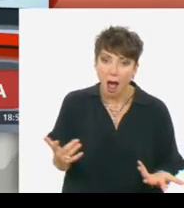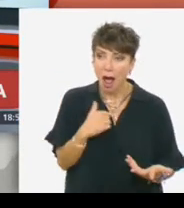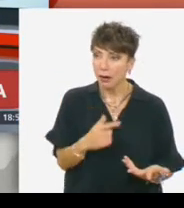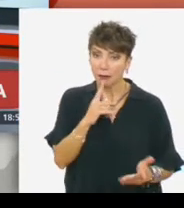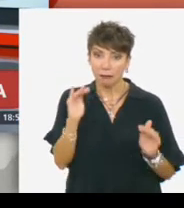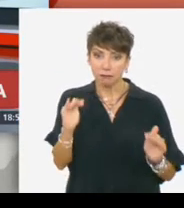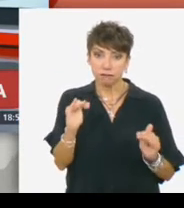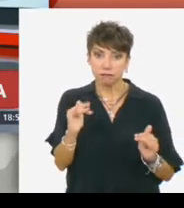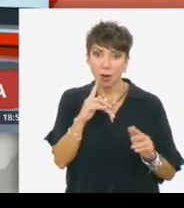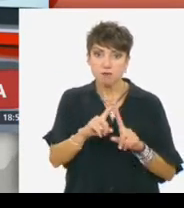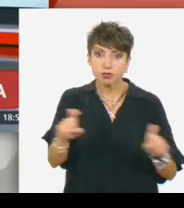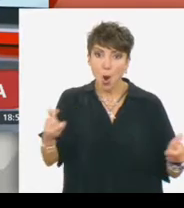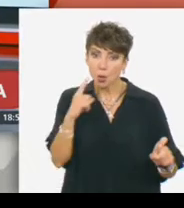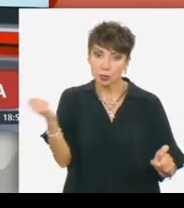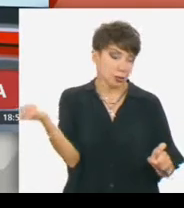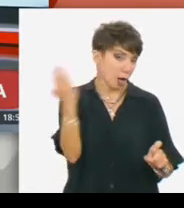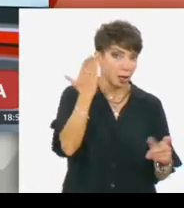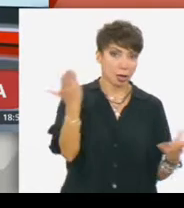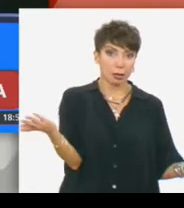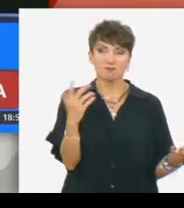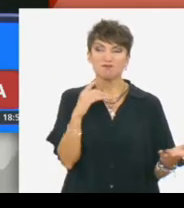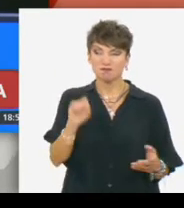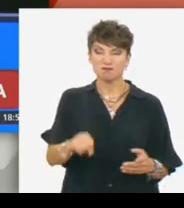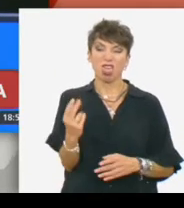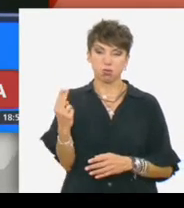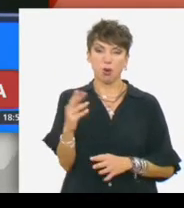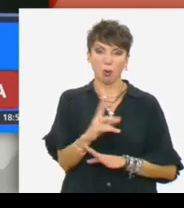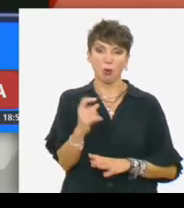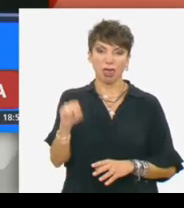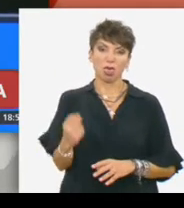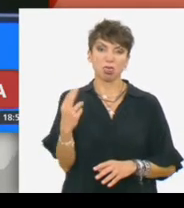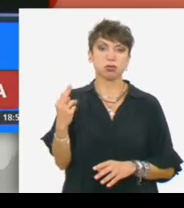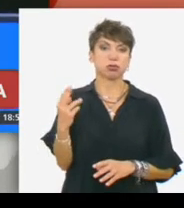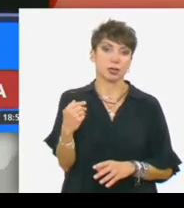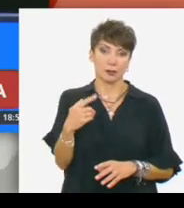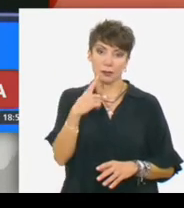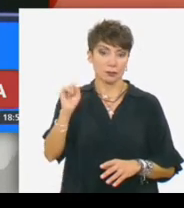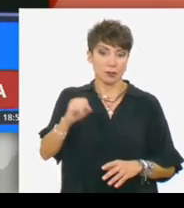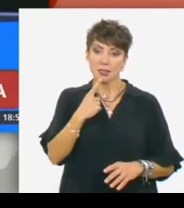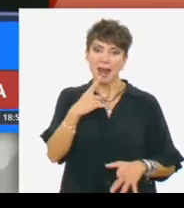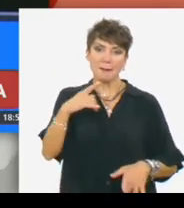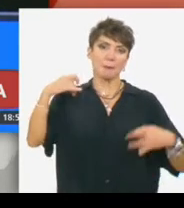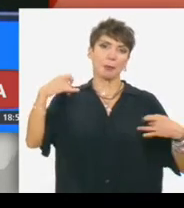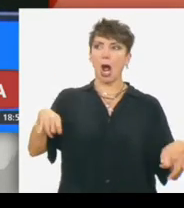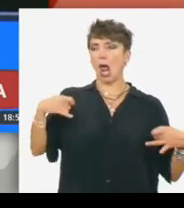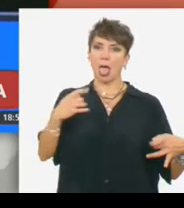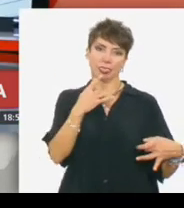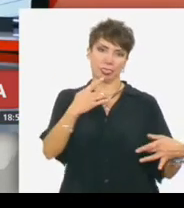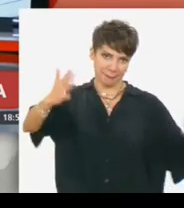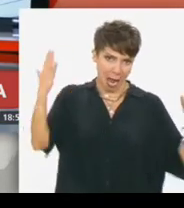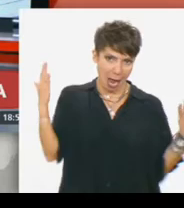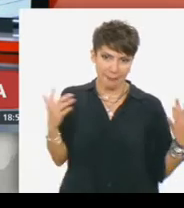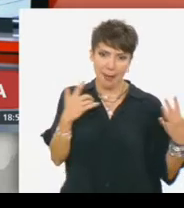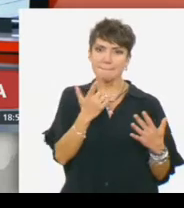Και εκεί όπως θα σας δείξω ο τιμάριθμος είναι διψήφιος. Και δεν μιλώ για προϊόντα πολυτελείας. Δείτε, γάλα και